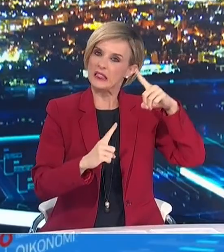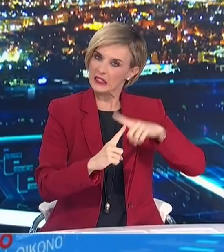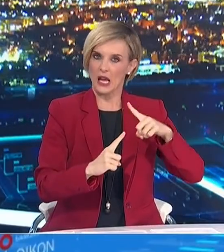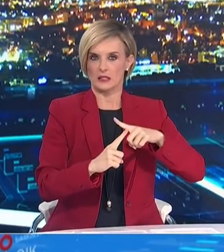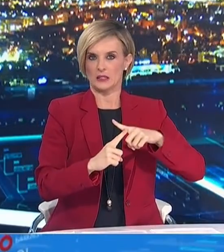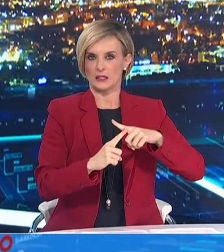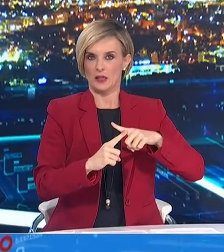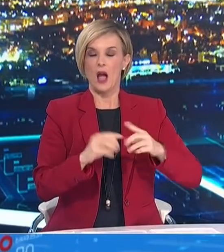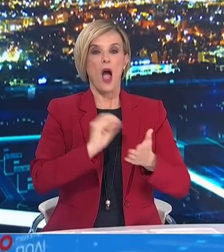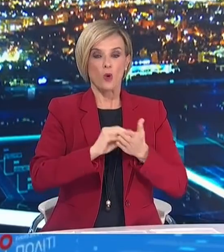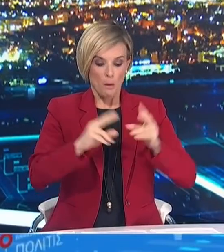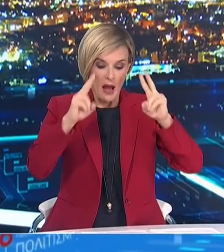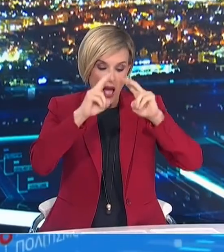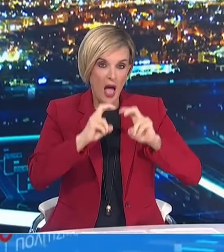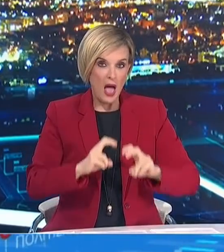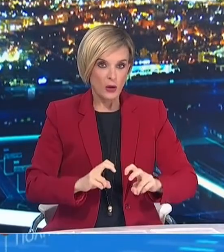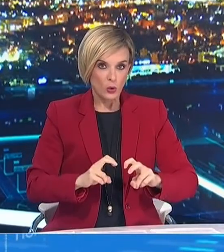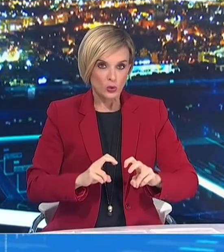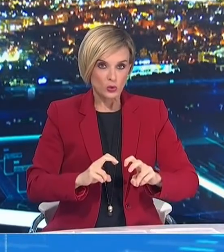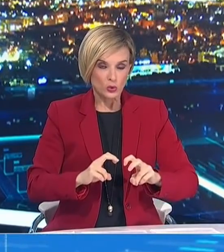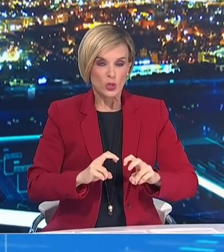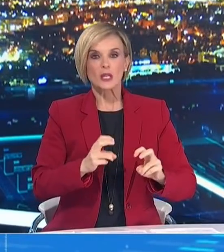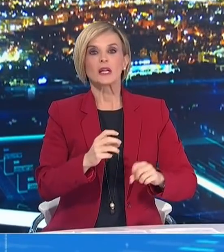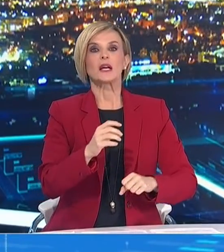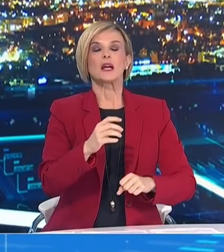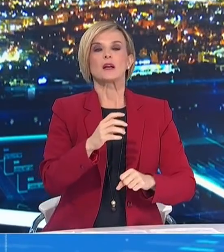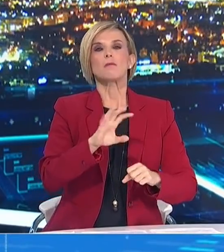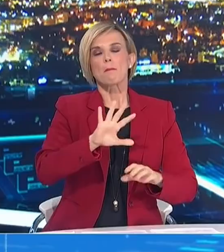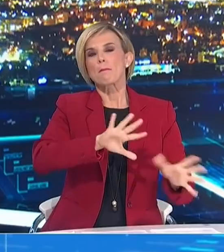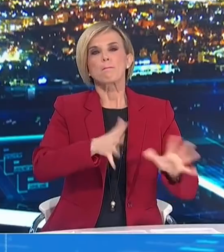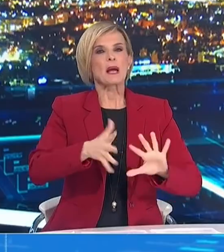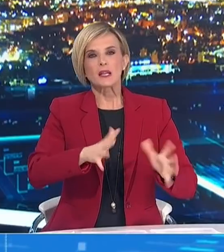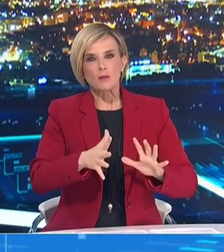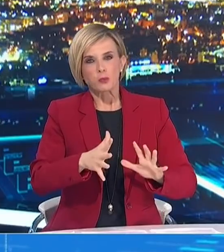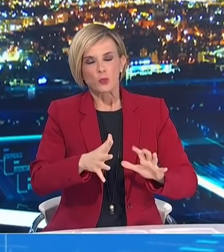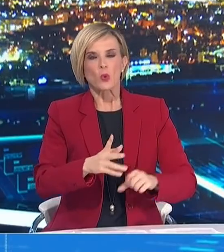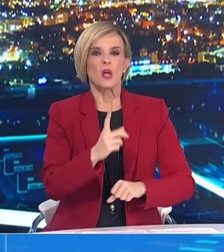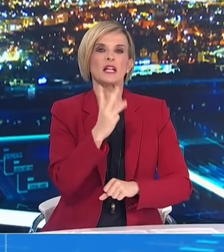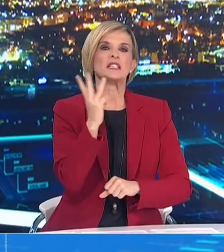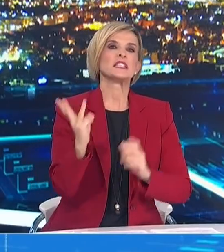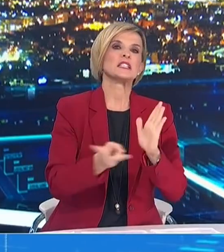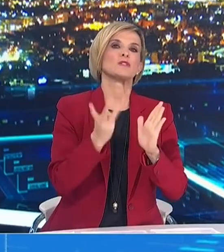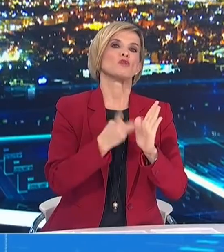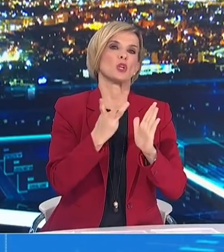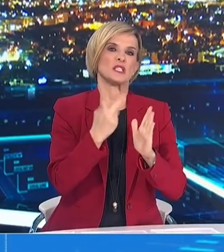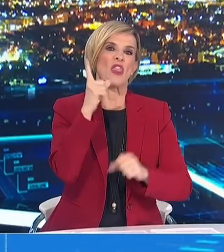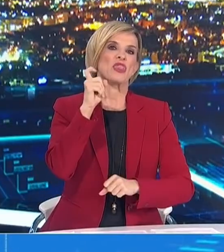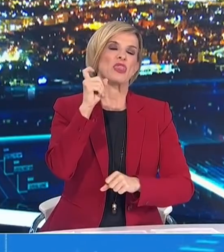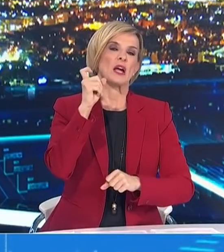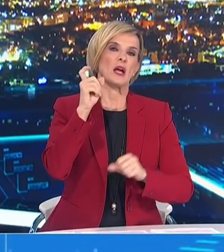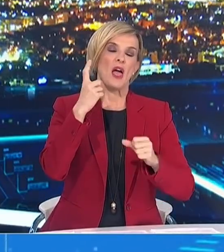δηλαδή ο έλεγχος την πρώτη, την πέμπτη και τη δέκατη ημέρα. Έκτον, αποφασίζεται